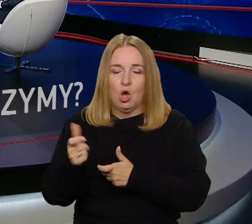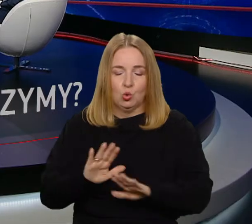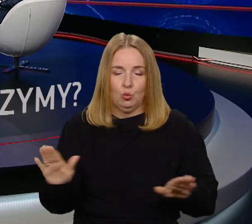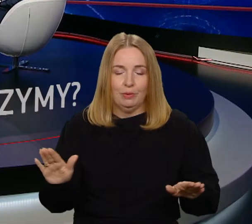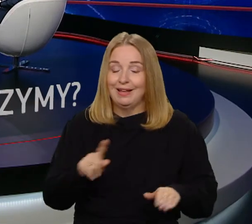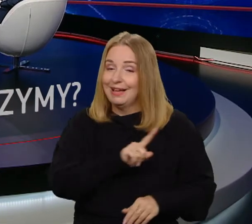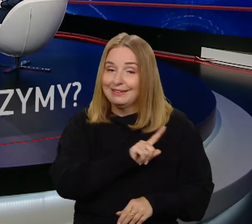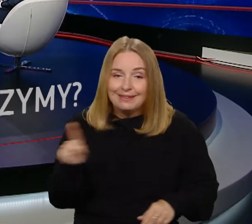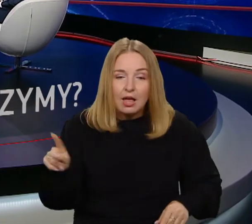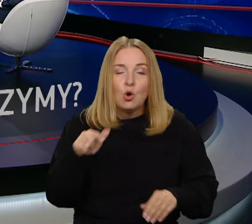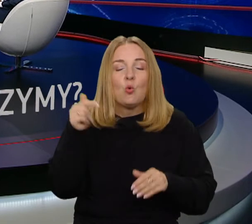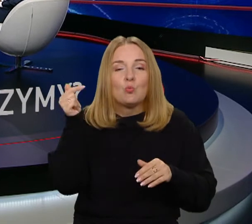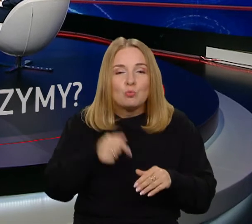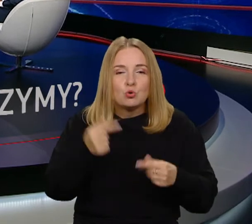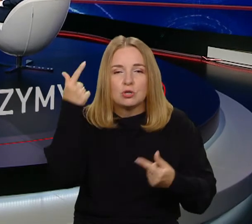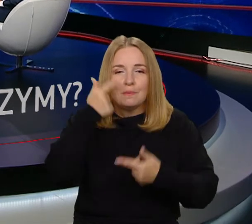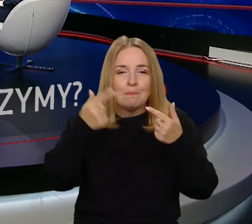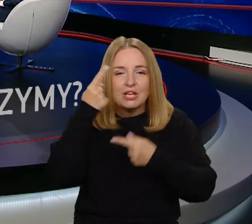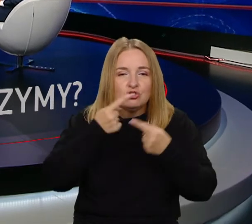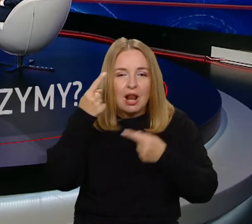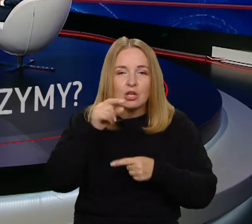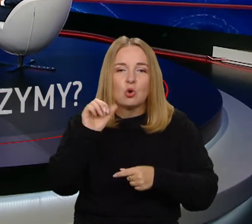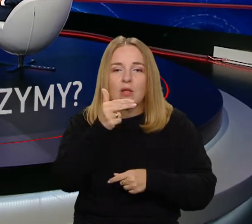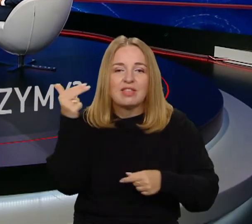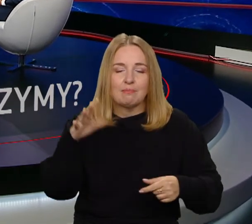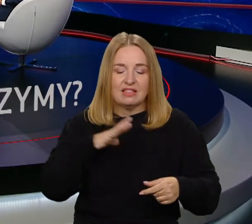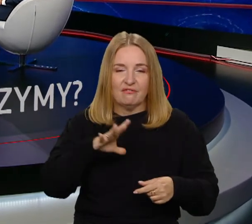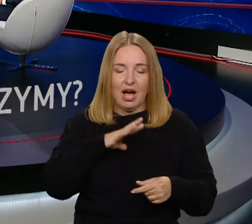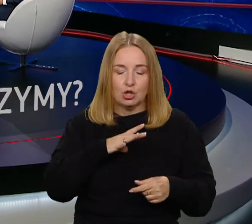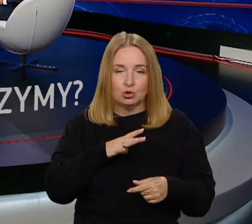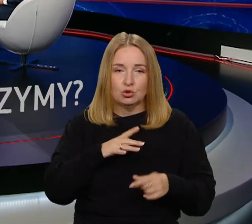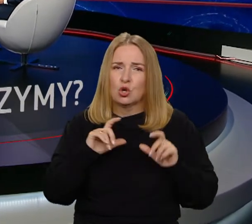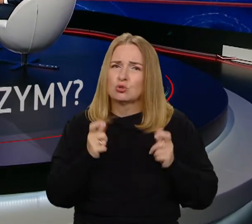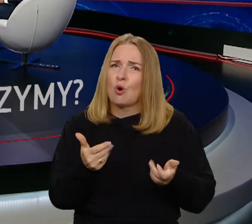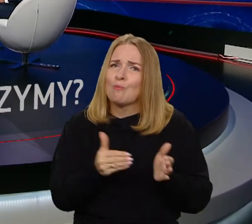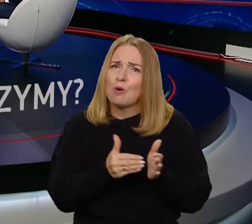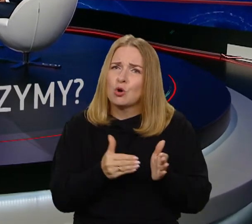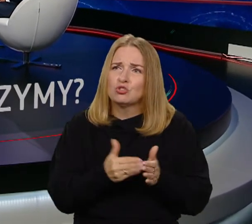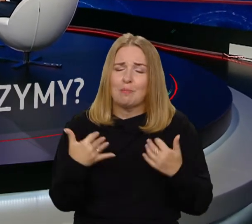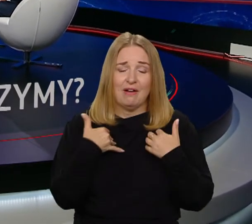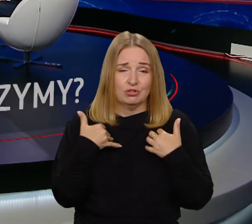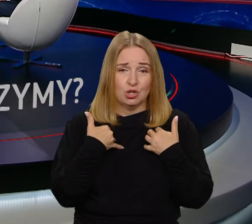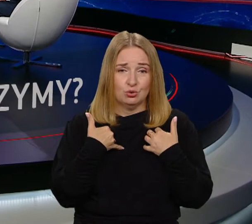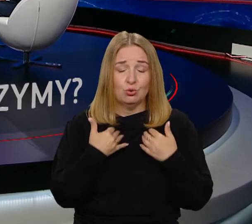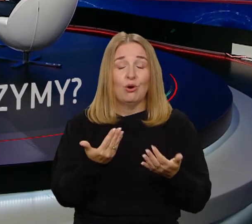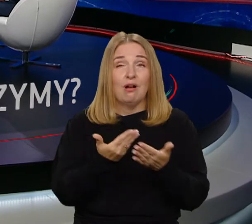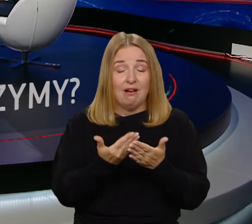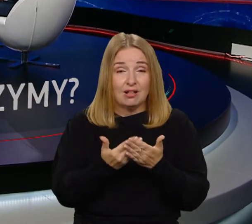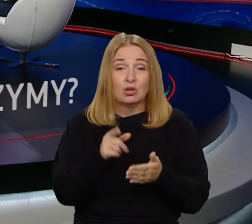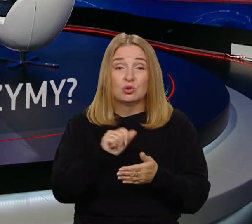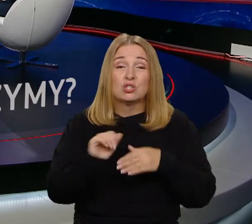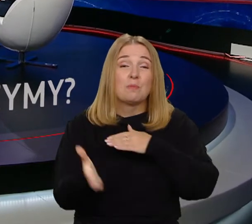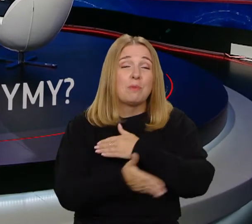wpojony nawyk myślenia o wartościach. I to jest jeden z najbardziej, moim zdaniem, fundamentalnych celów edukacji.